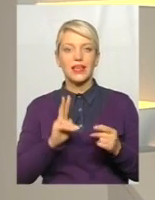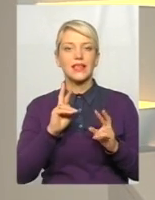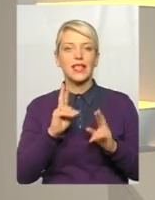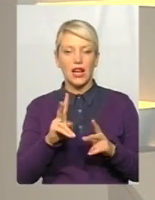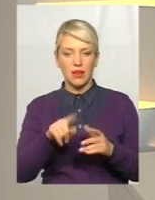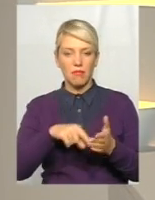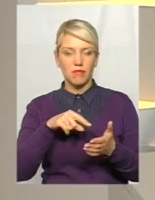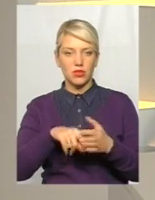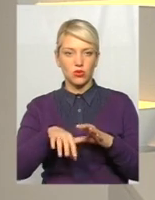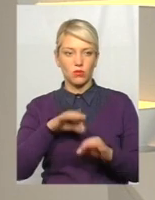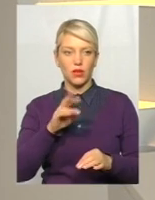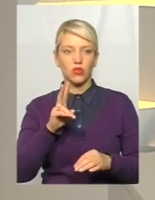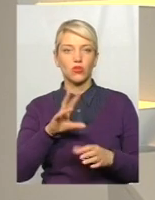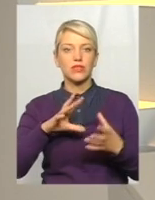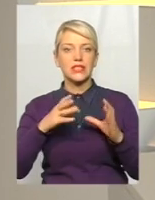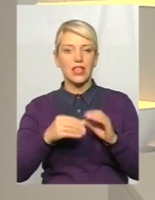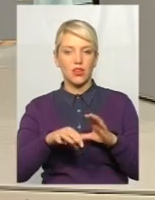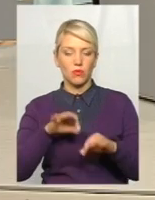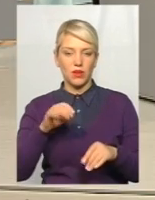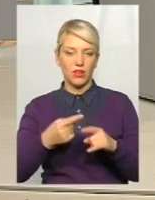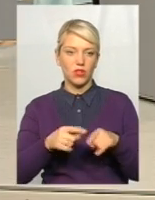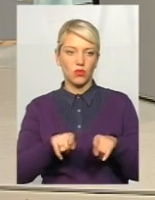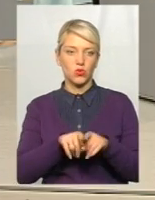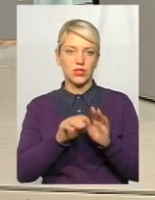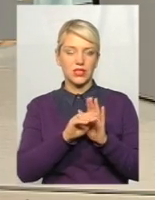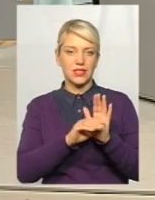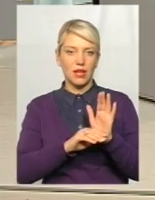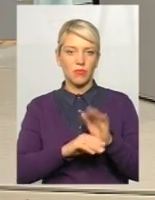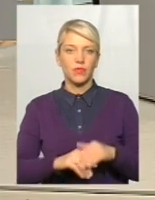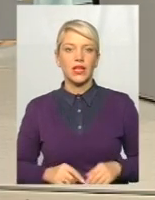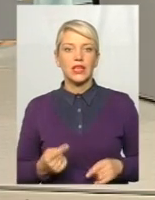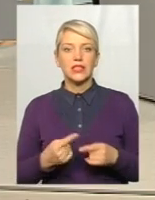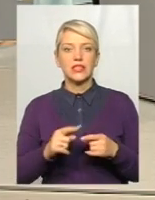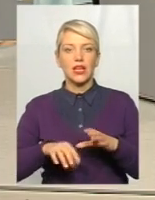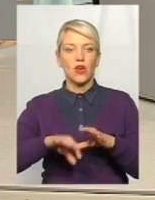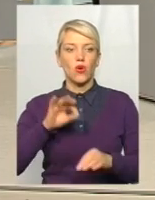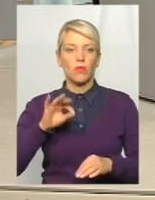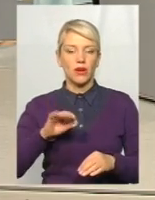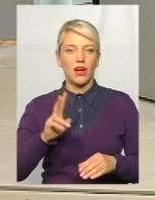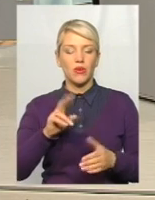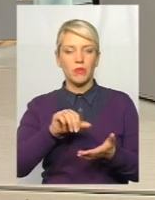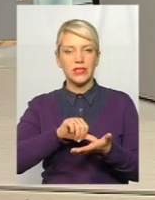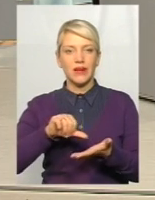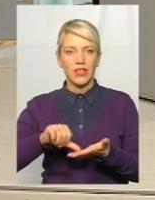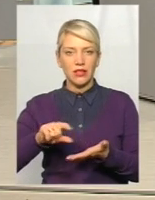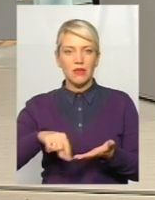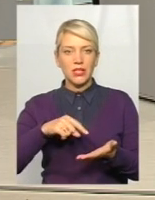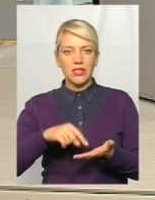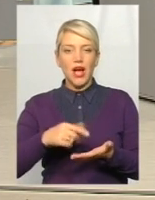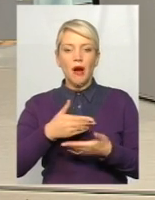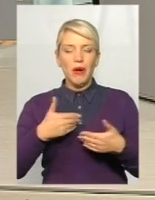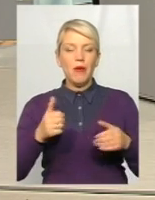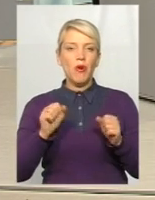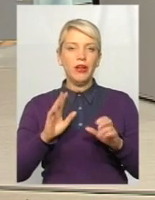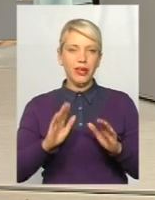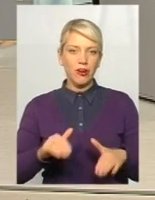хто взагалі вибирає цю систему, яка буде діяти? Це вибирає однозначно тільки представники міста. Ми можемо тільки рекомендувати,